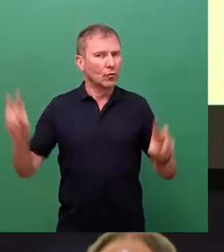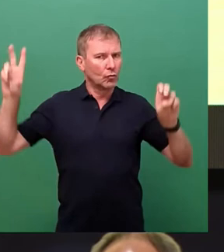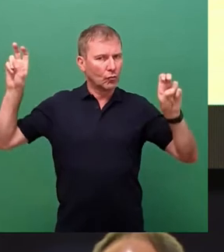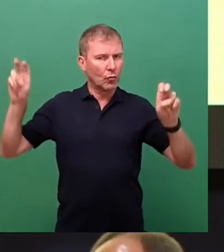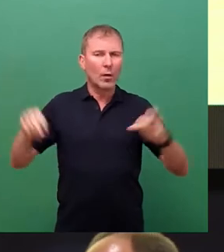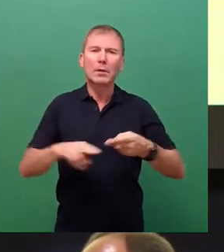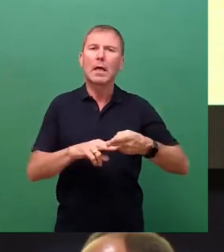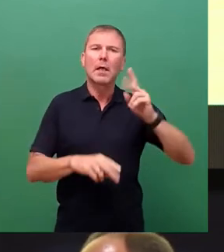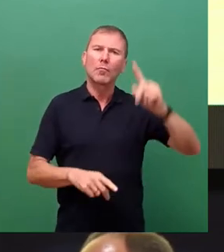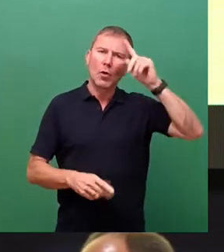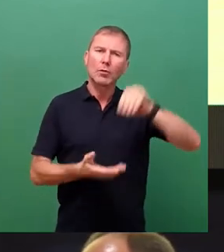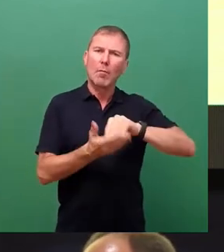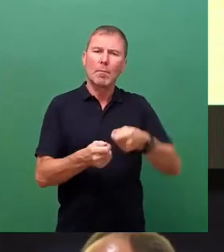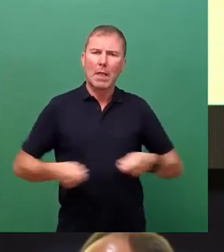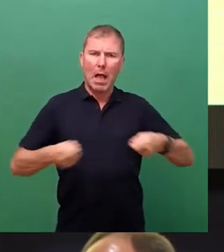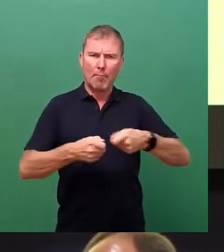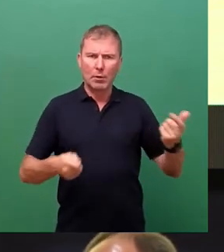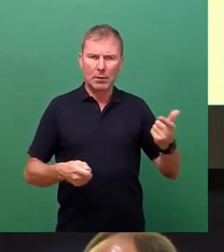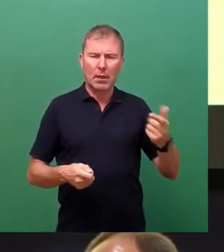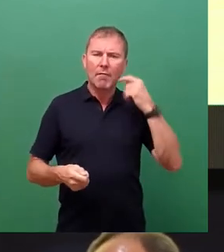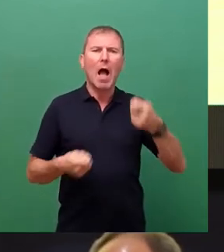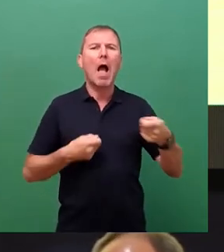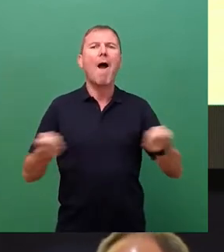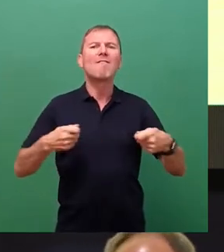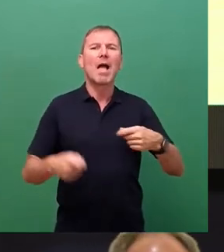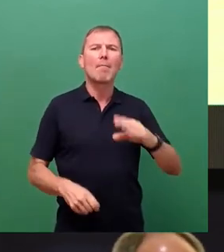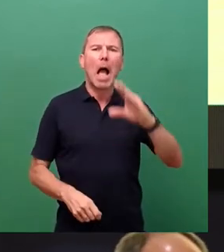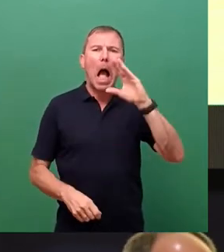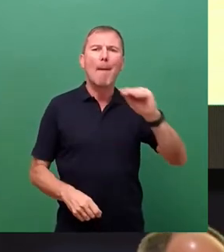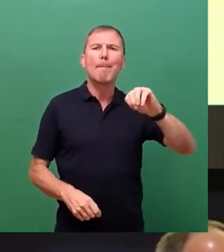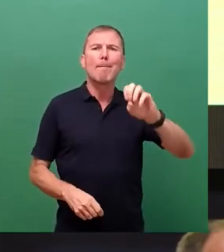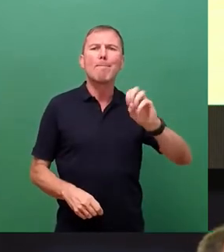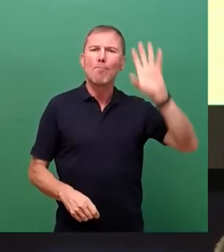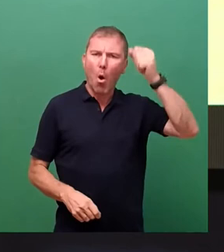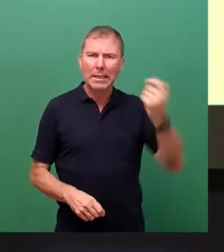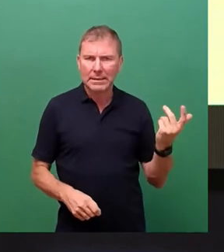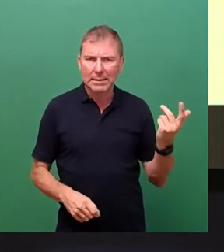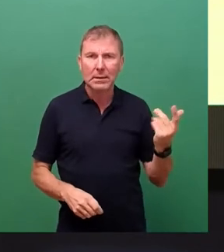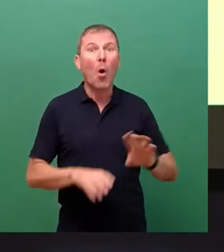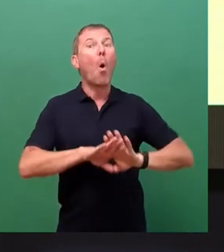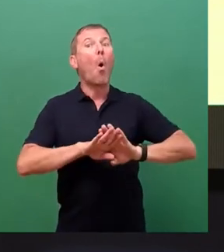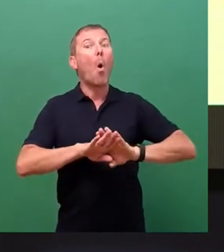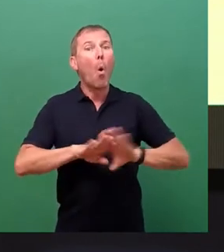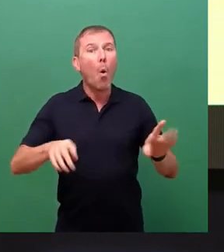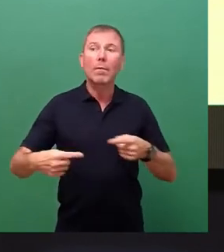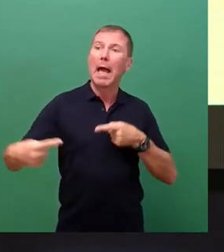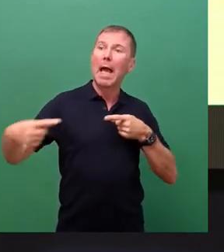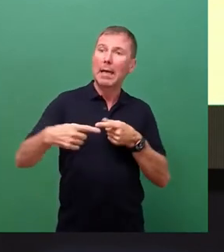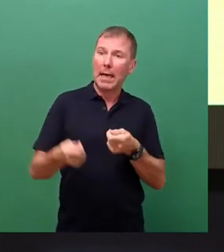Mieterbundes, Melanie Weber-Moritz, warnt, ohne Gegensteuern droht eine